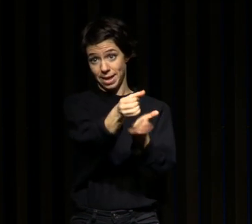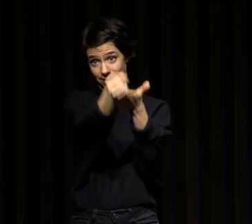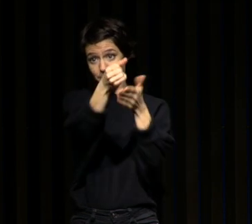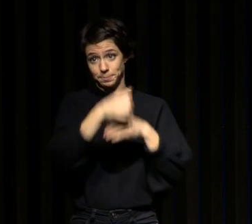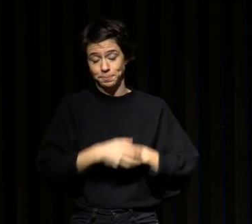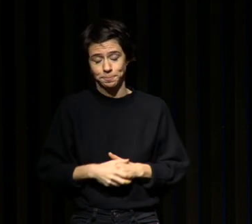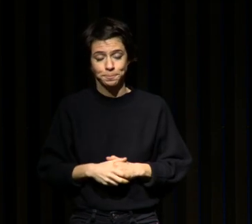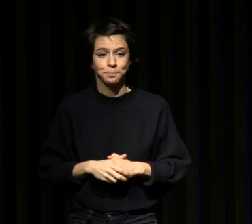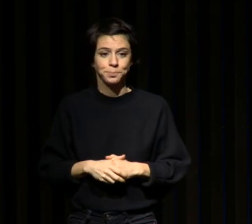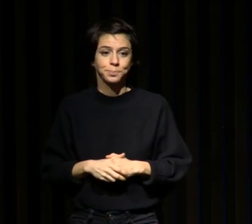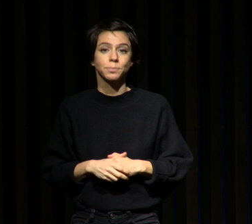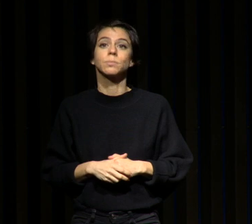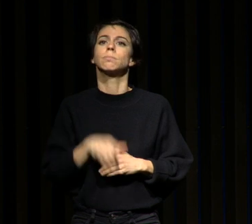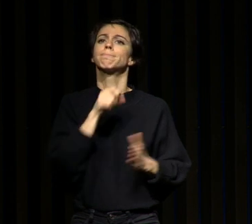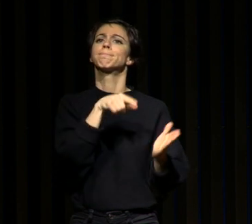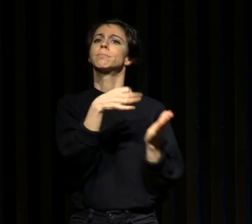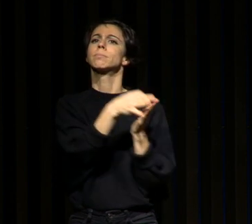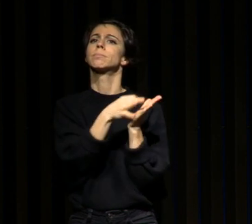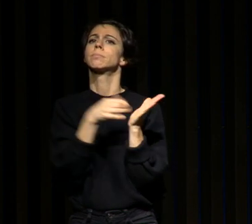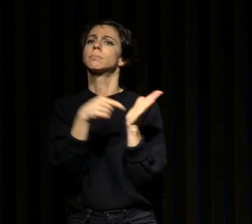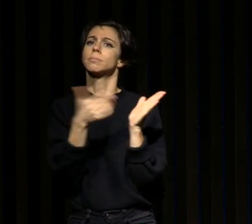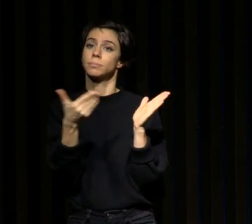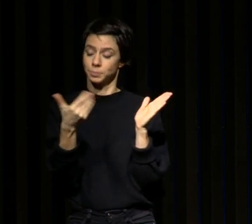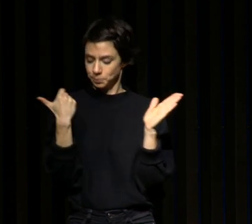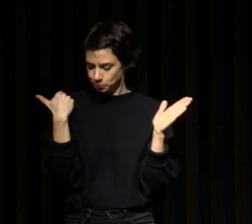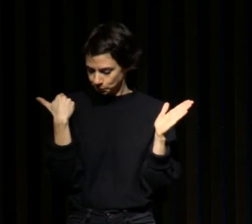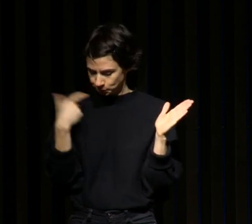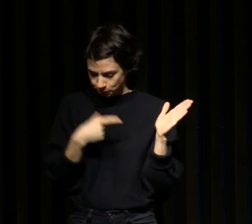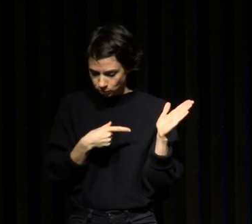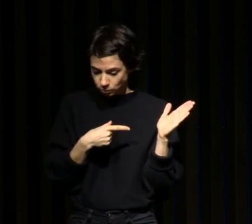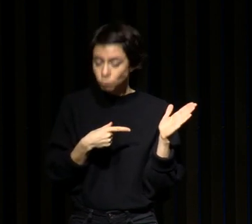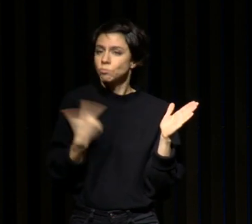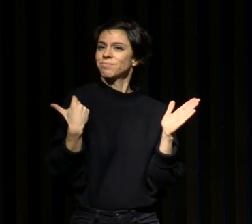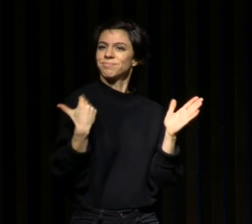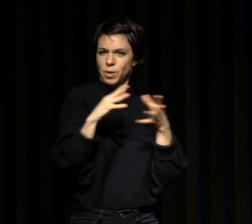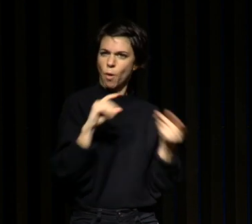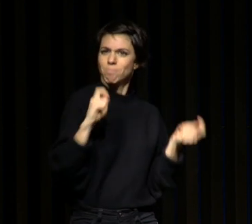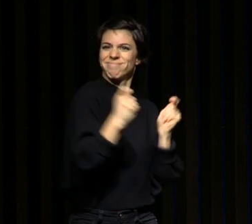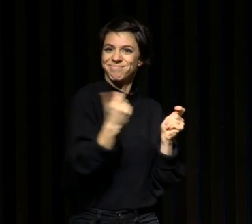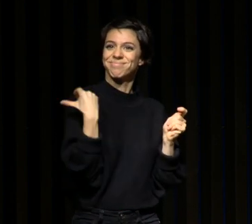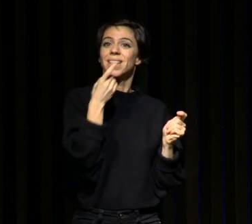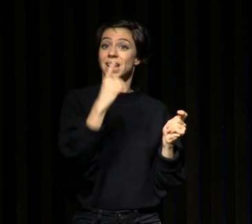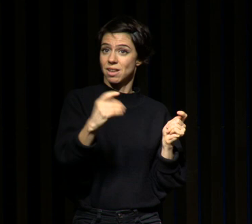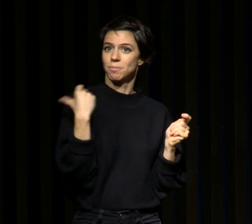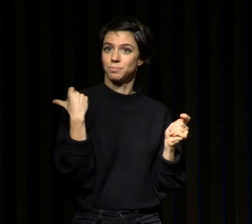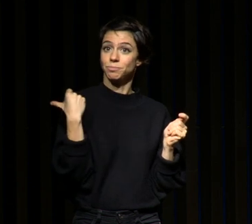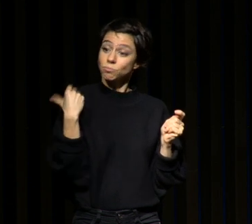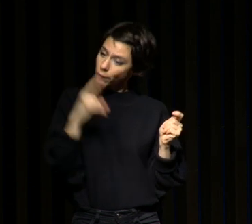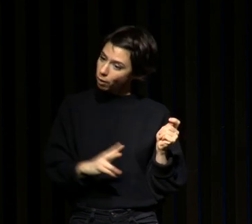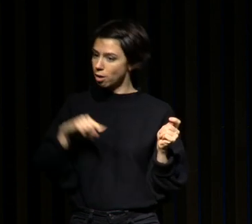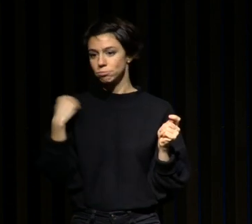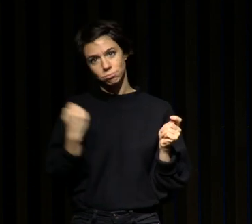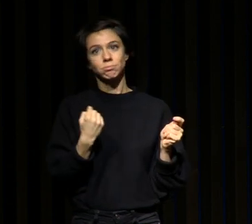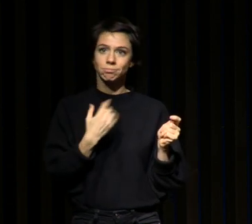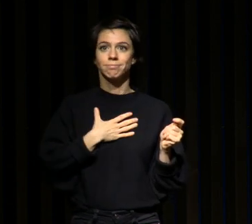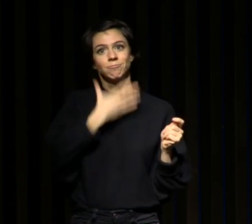donc cette application a été mise en ligne sous une nouvelle forme en décembre c'est un assez beau succès puisque maintenant